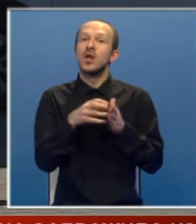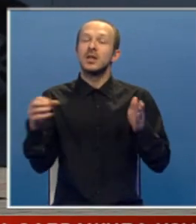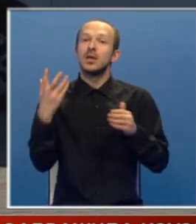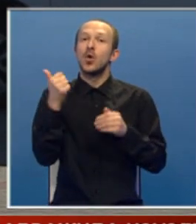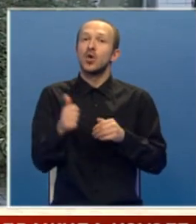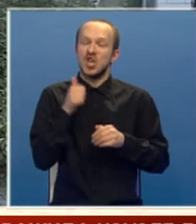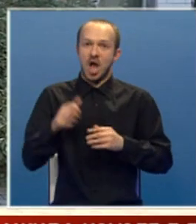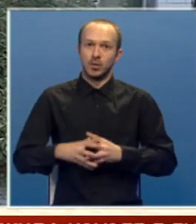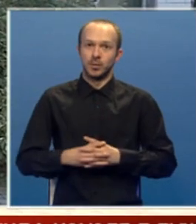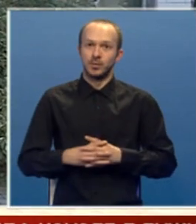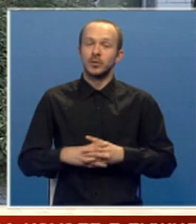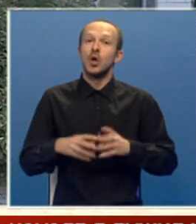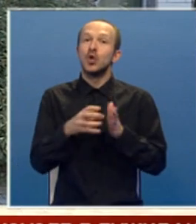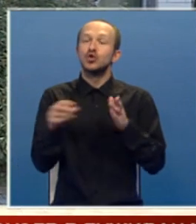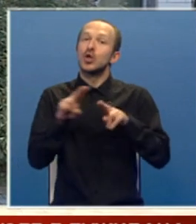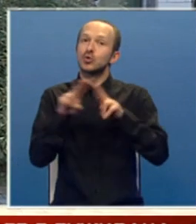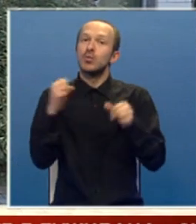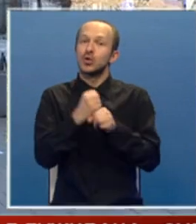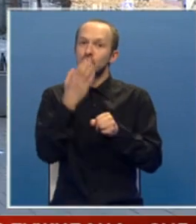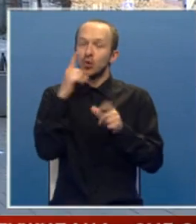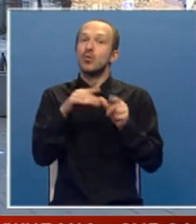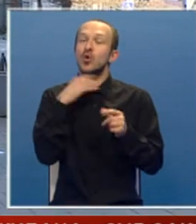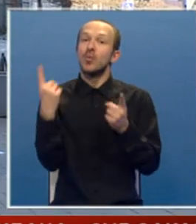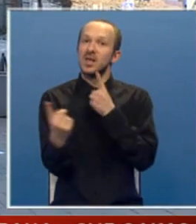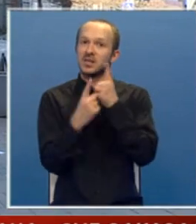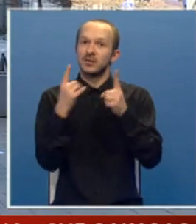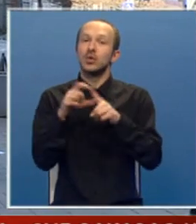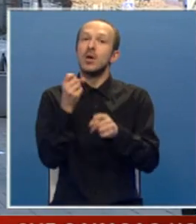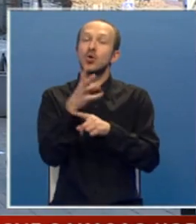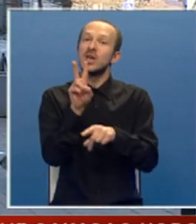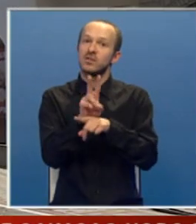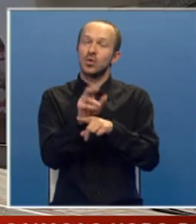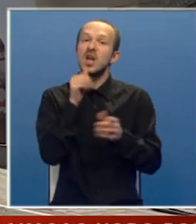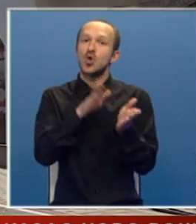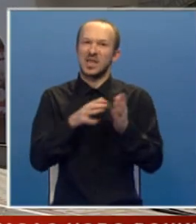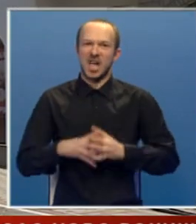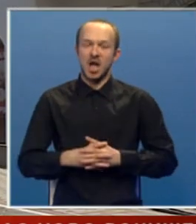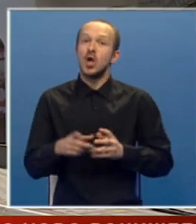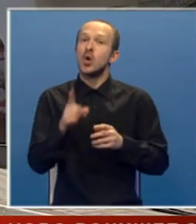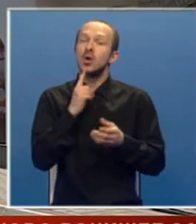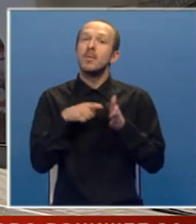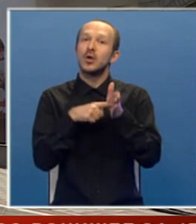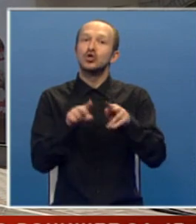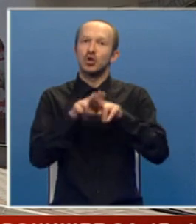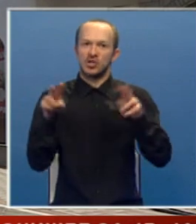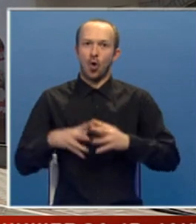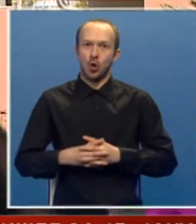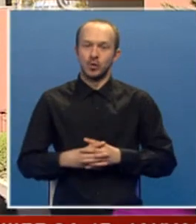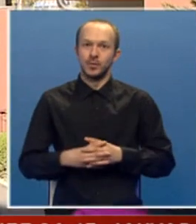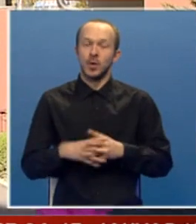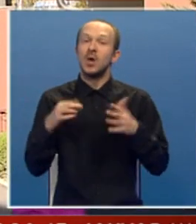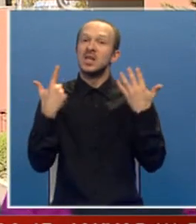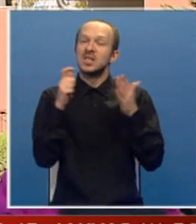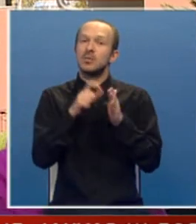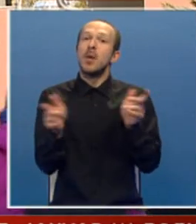nekoliko godina. Dužina suskog procesa će u mnogome zavisiti od broja svjedoka i dokaza koje predloži tužlaštvo. Od